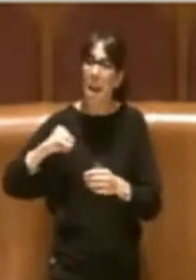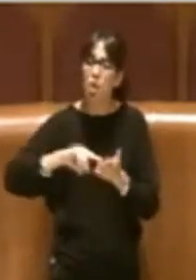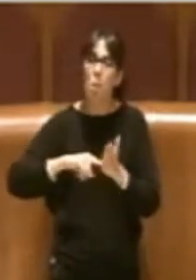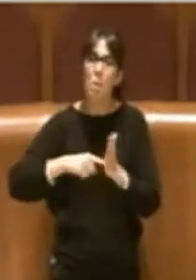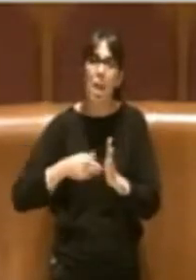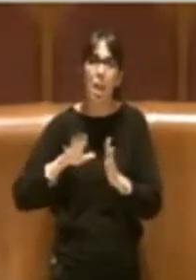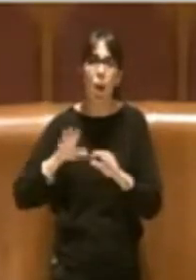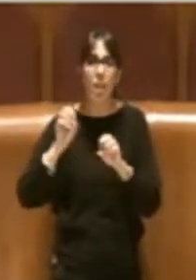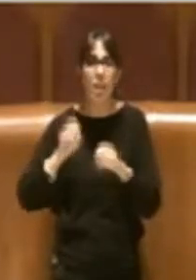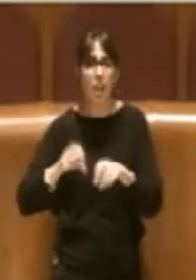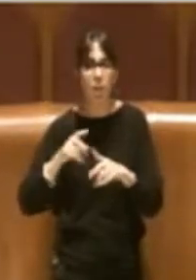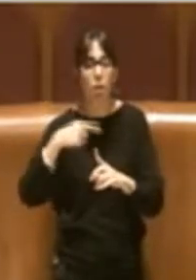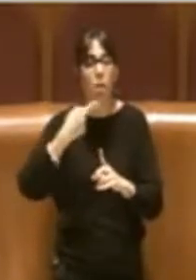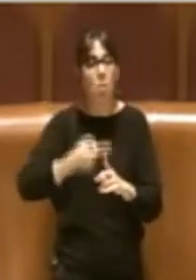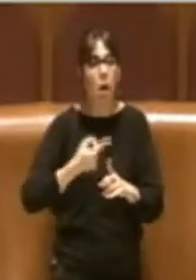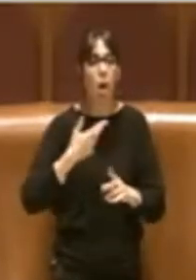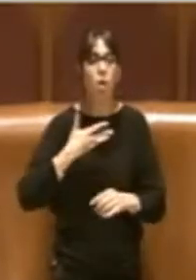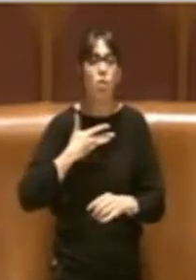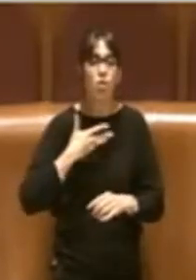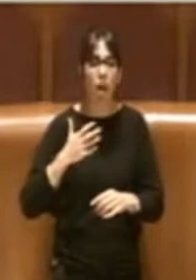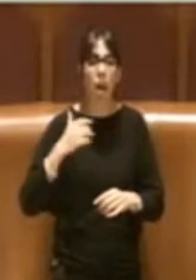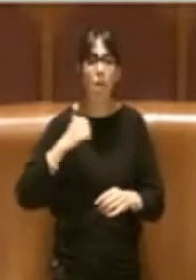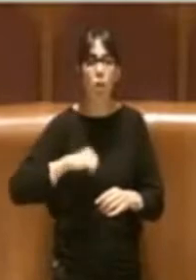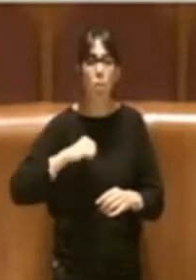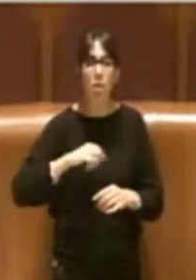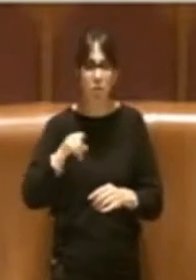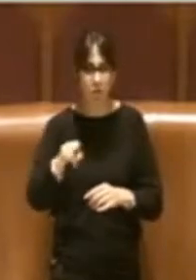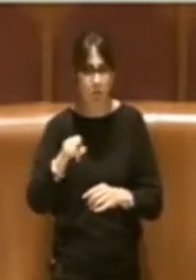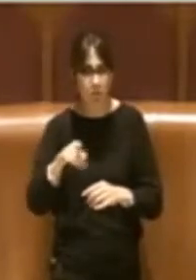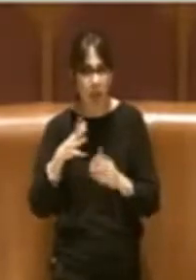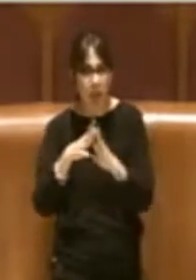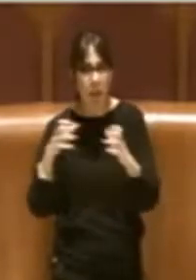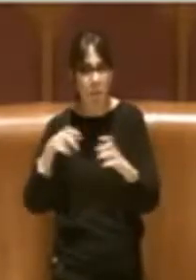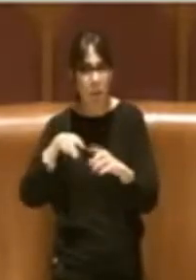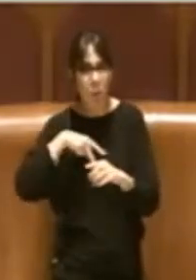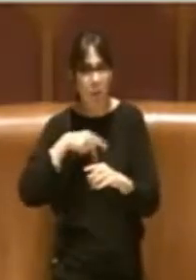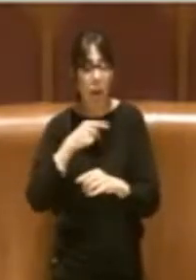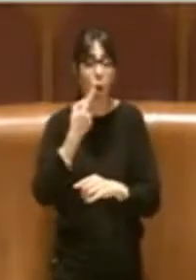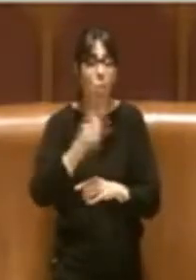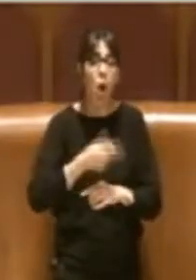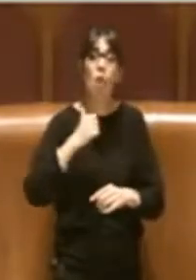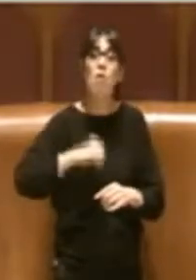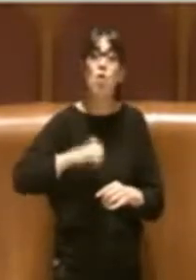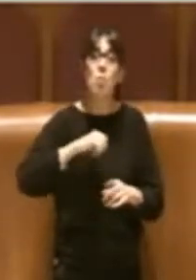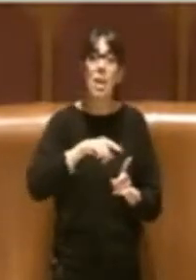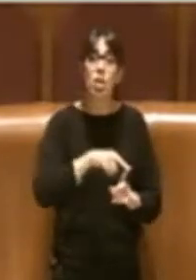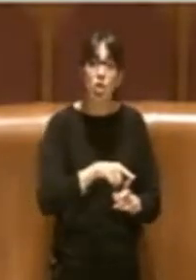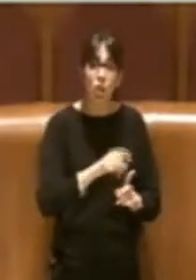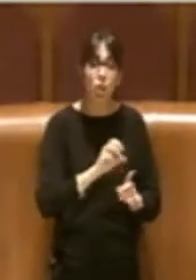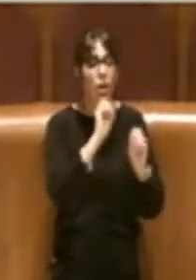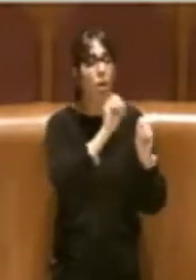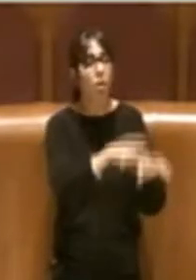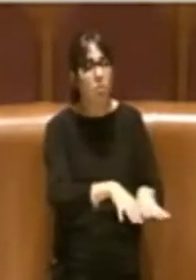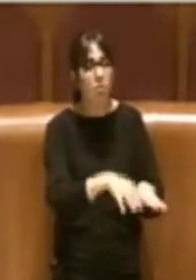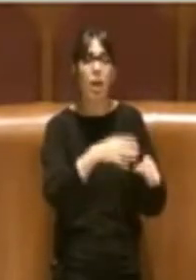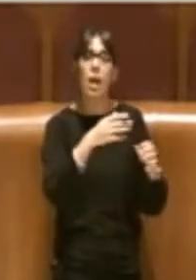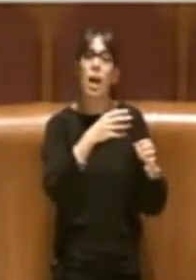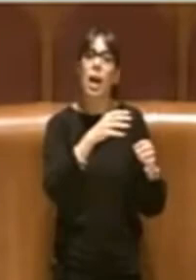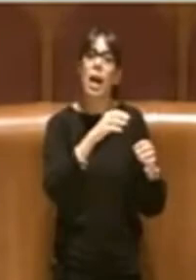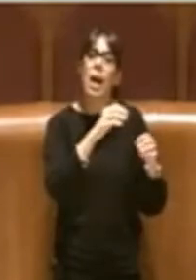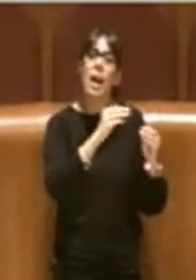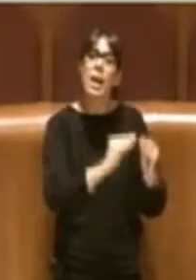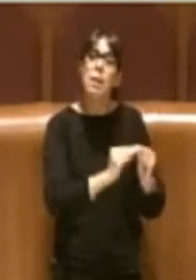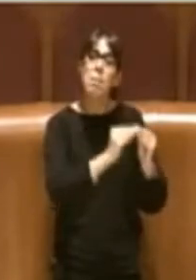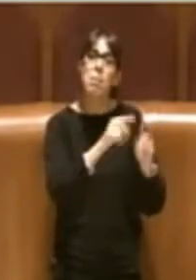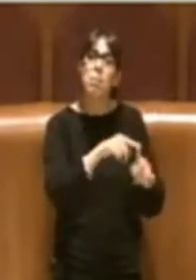giunta c'è poi Fiumicino che va negli impianti di TMB di Malagrotta, di